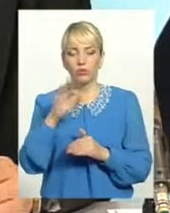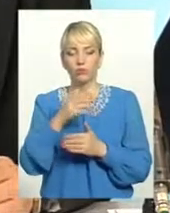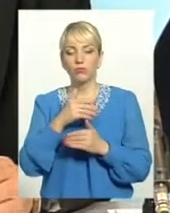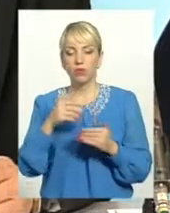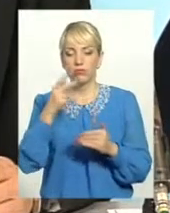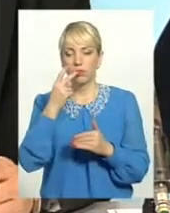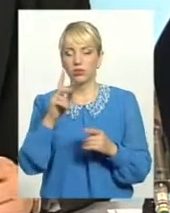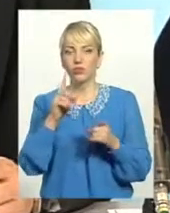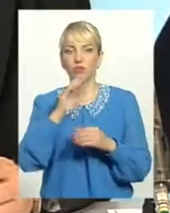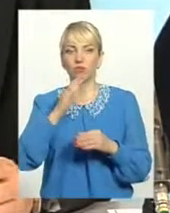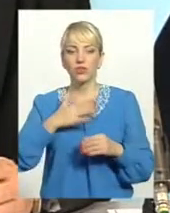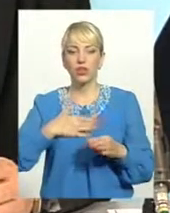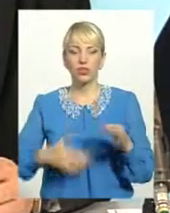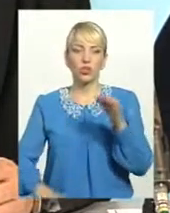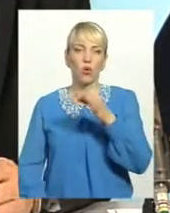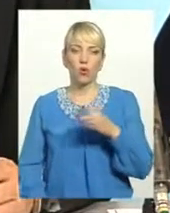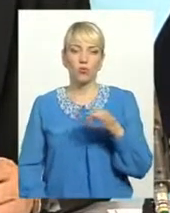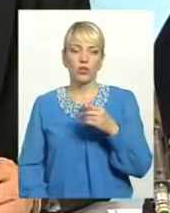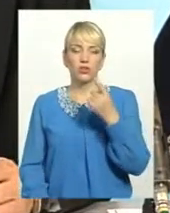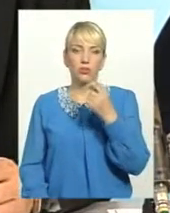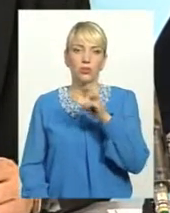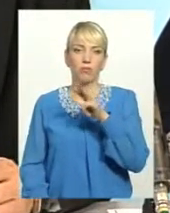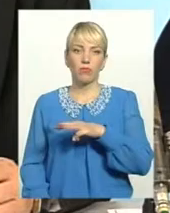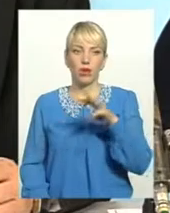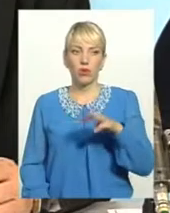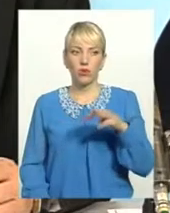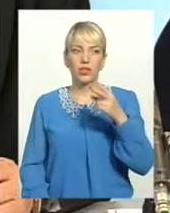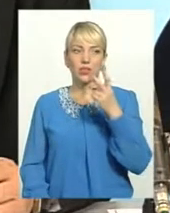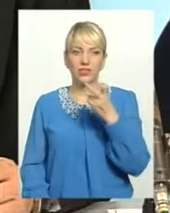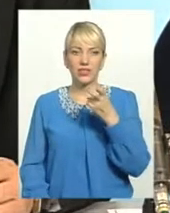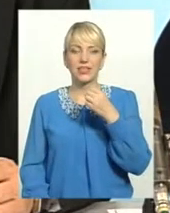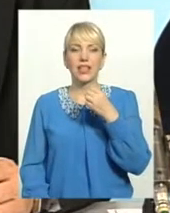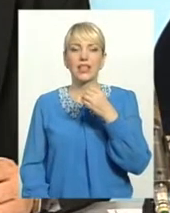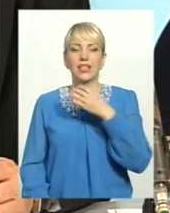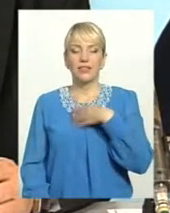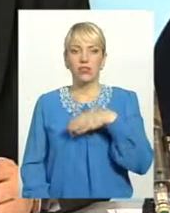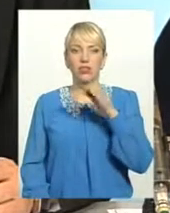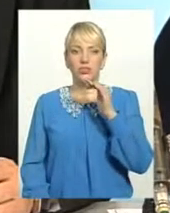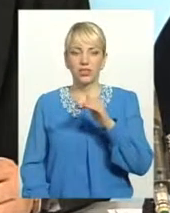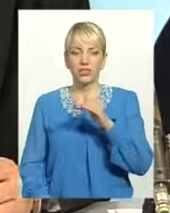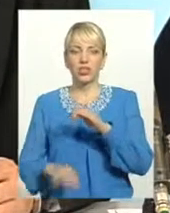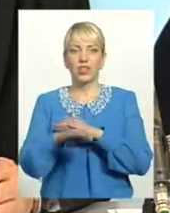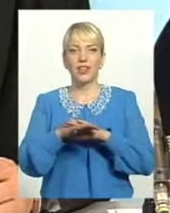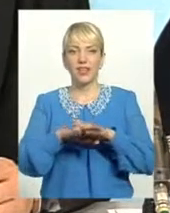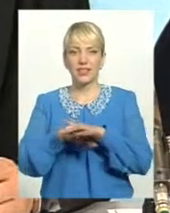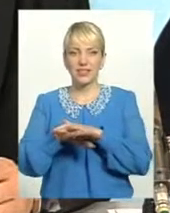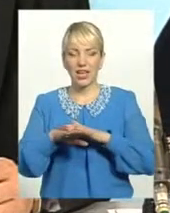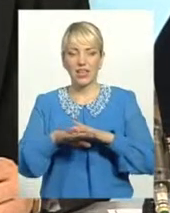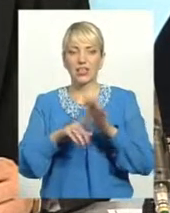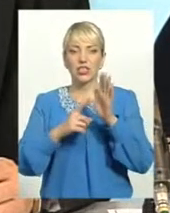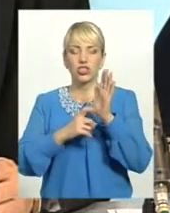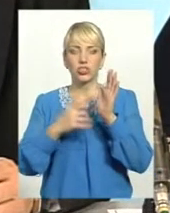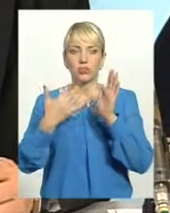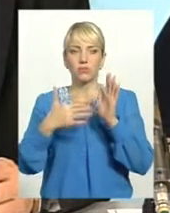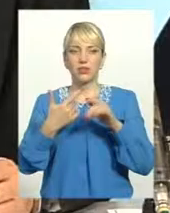бачимо, що в нашій області з мільйону майже там 290 тисяч у нас населення, 650 у